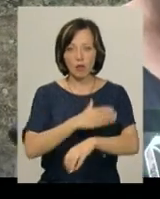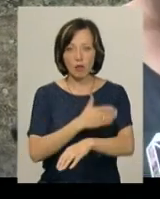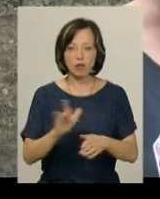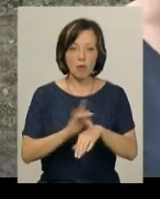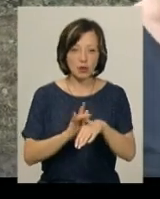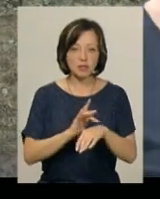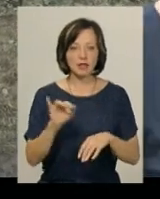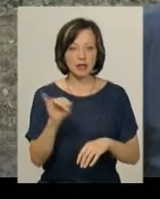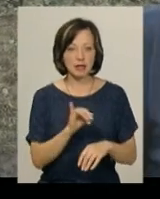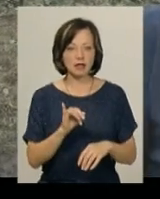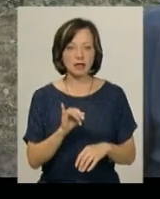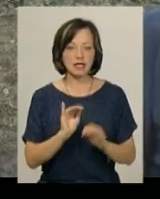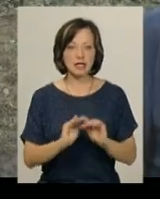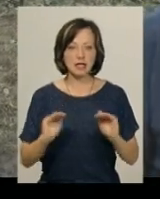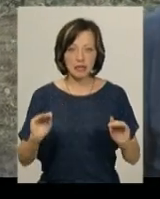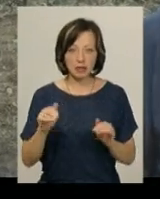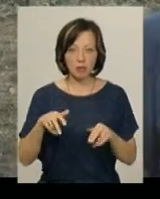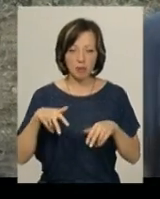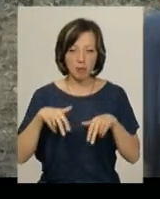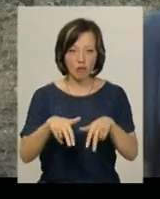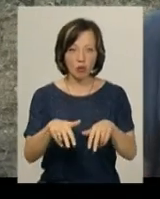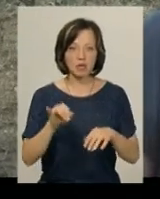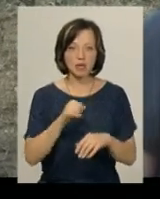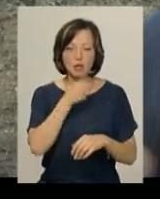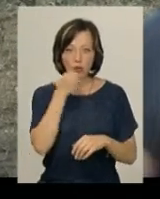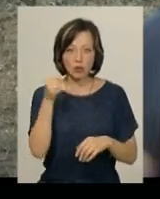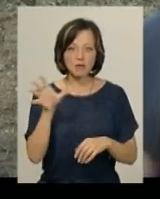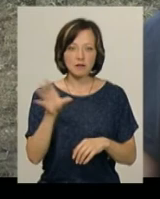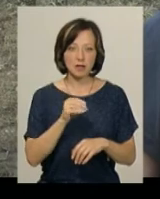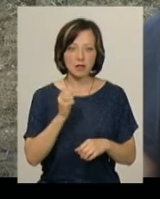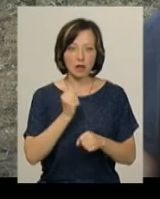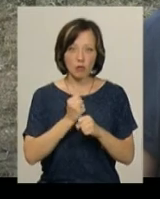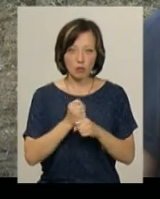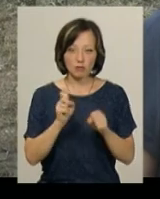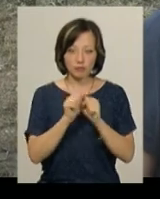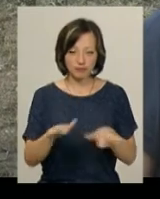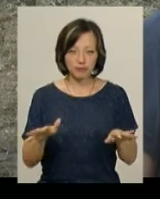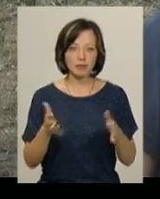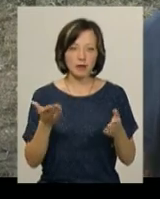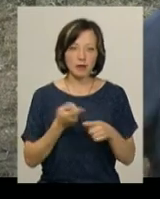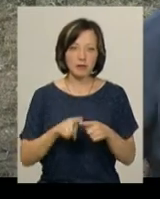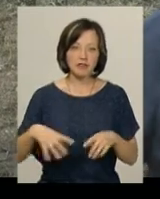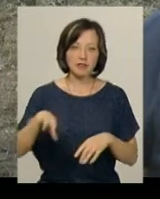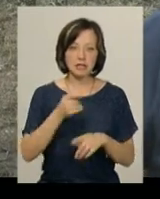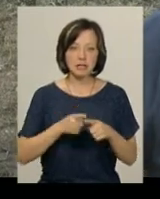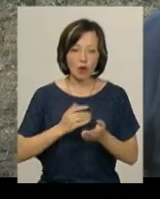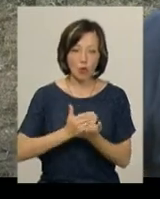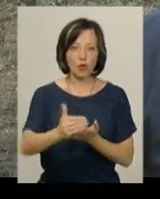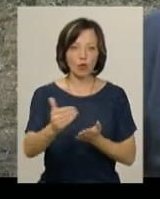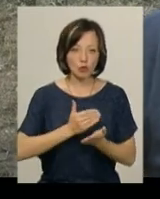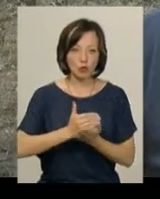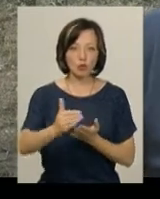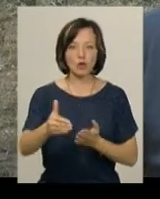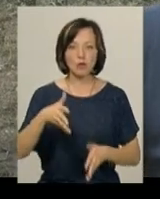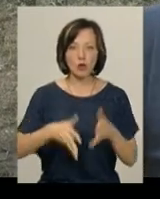в боси. І навіть діти повиходили, дорослі, бо всі ж на роботу теж розходяться. І ми все це горнули болото